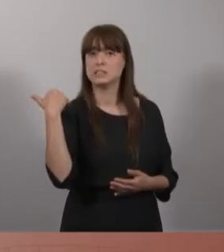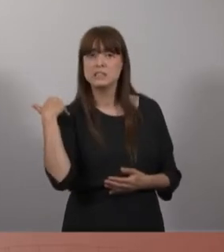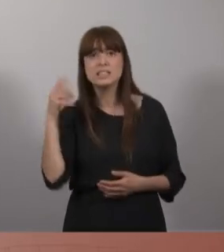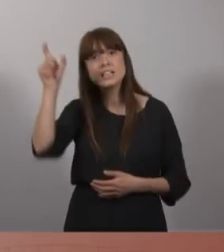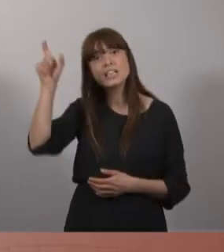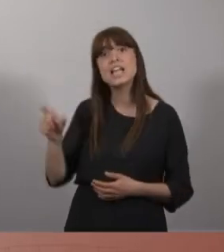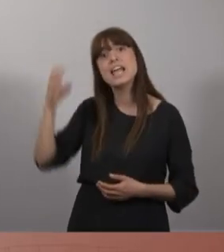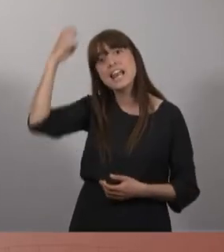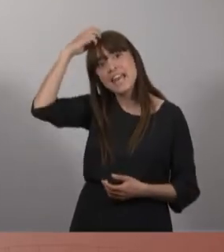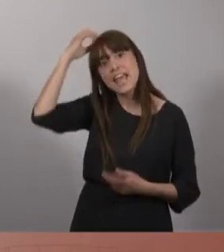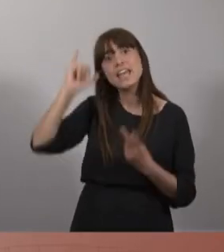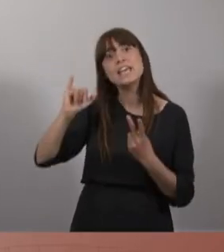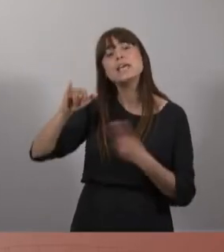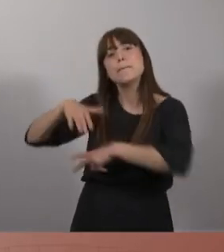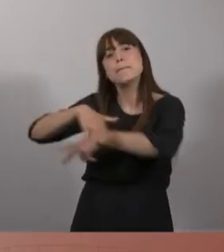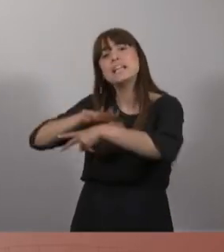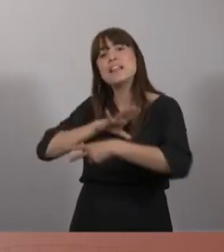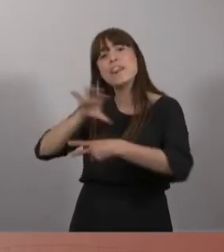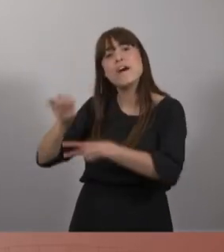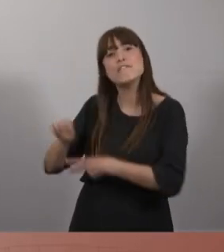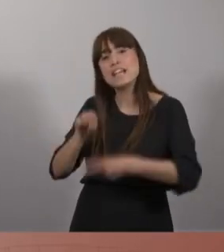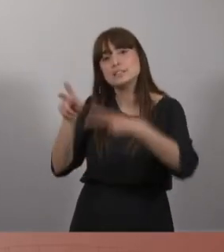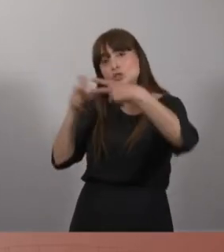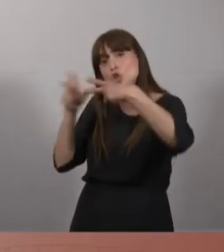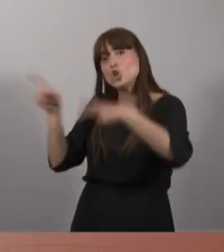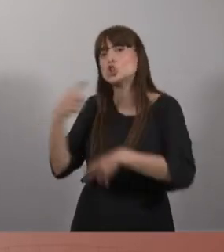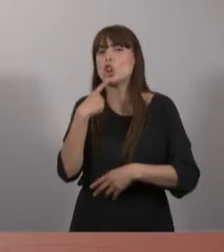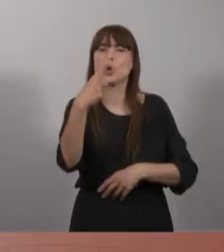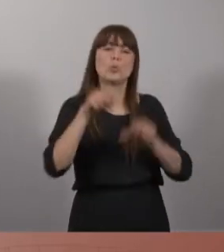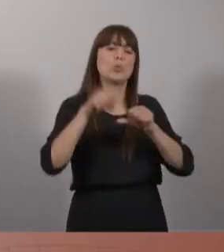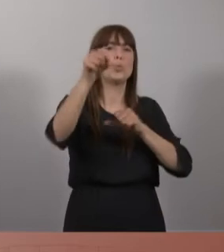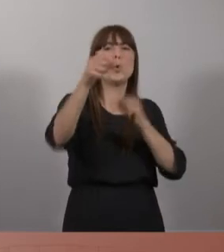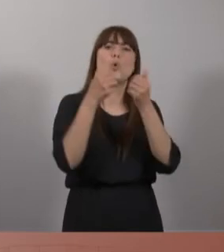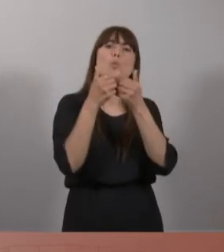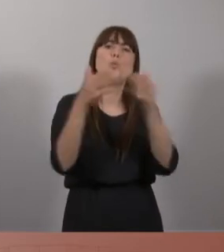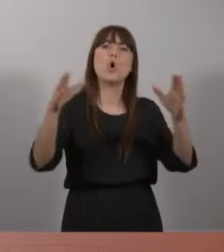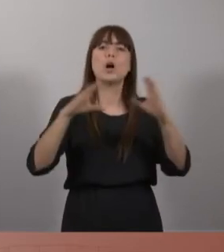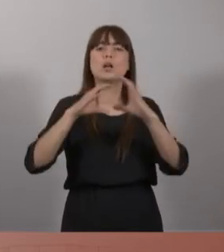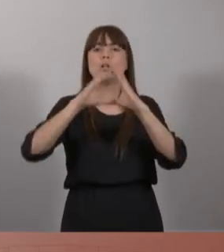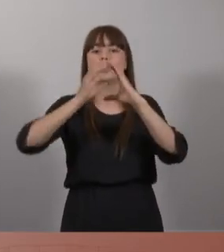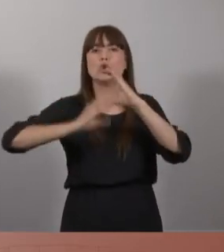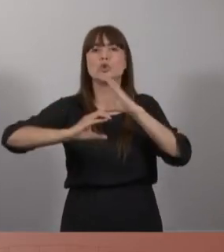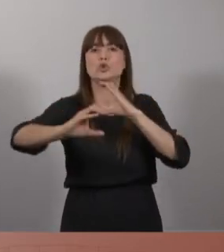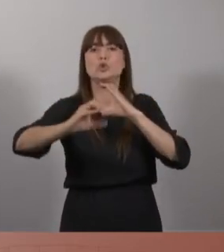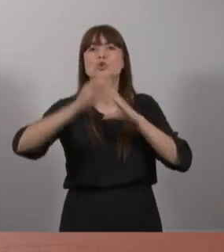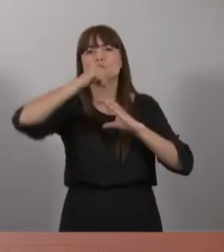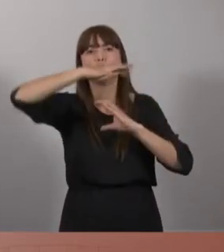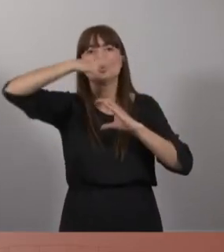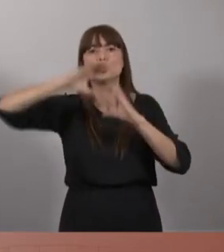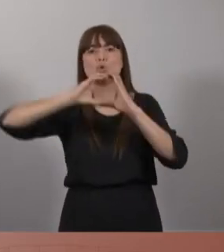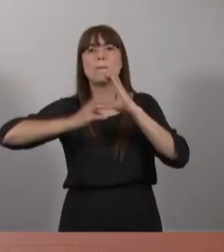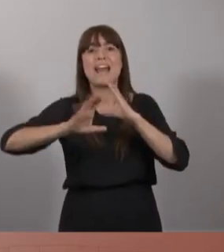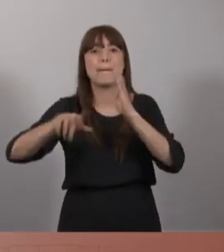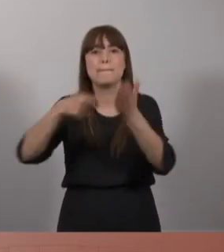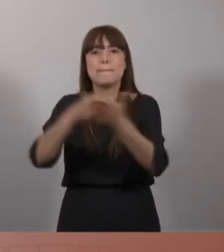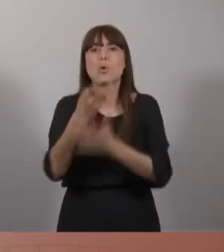rei i la ministra de la Defensa pontificaven la inauguració d'un submarí que ha costat més de 4.000 milions d'euros. Saben quin